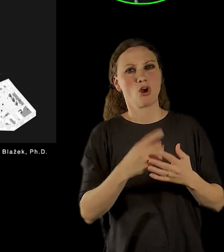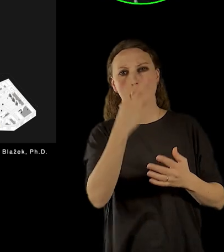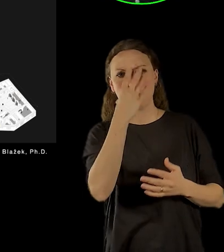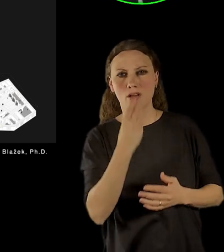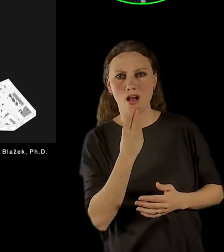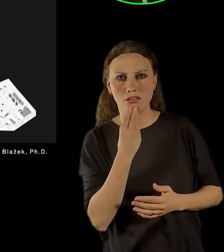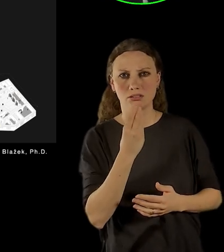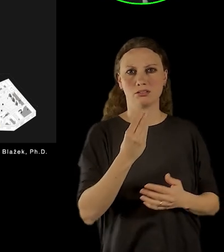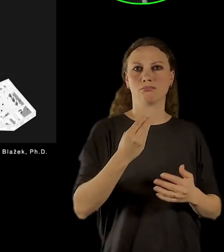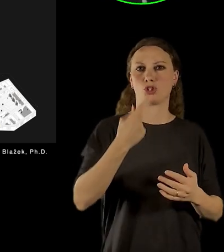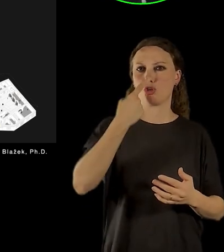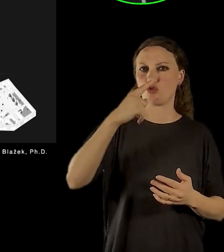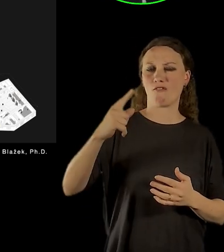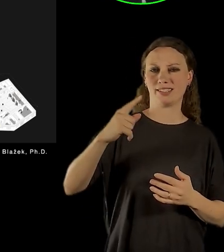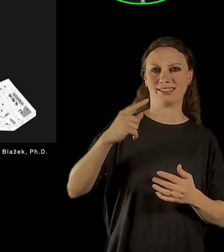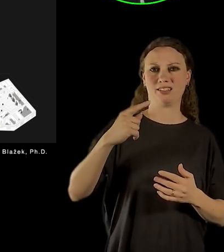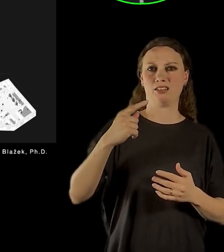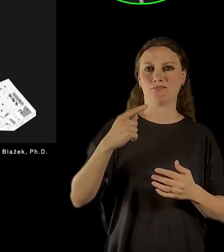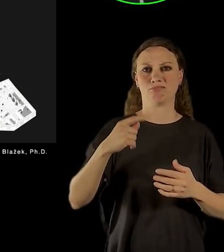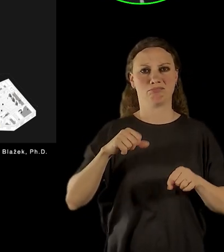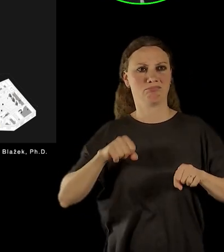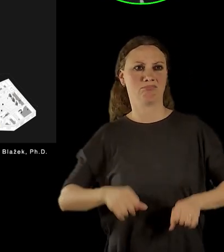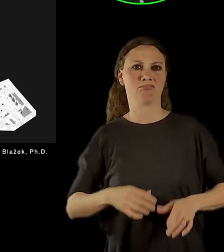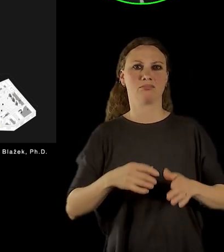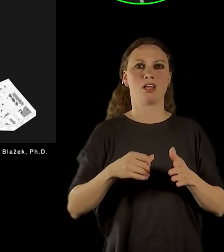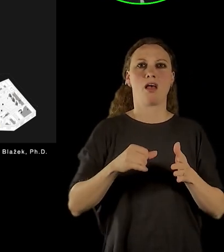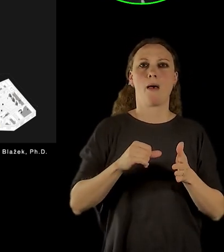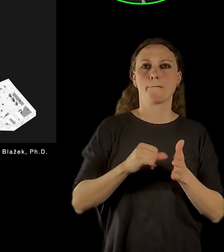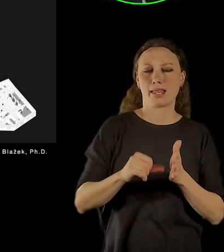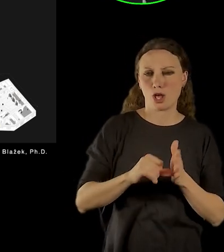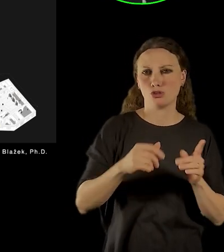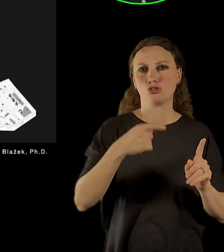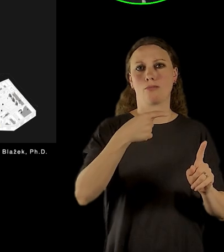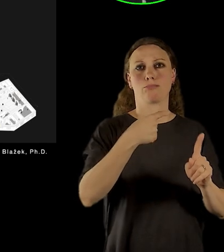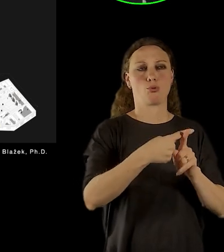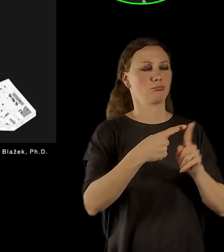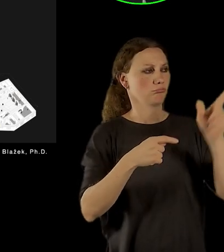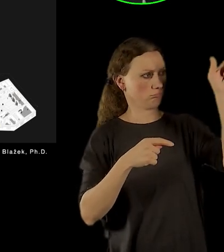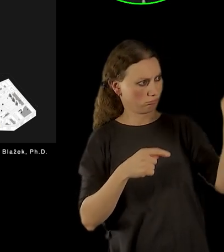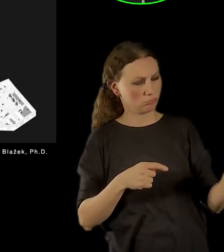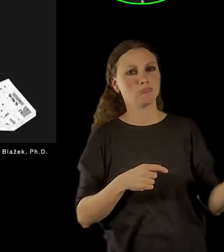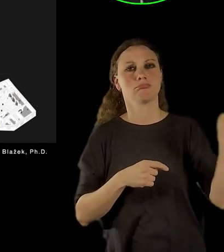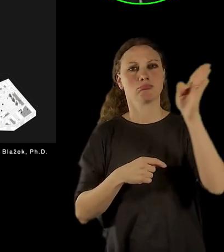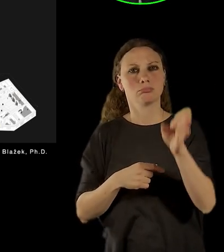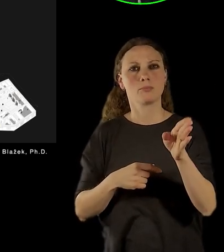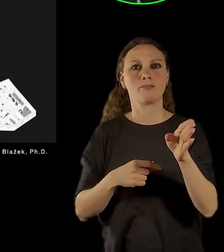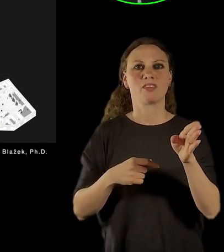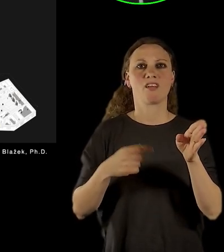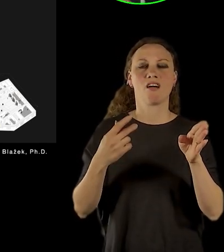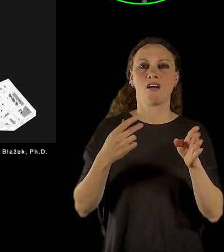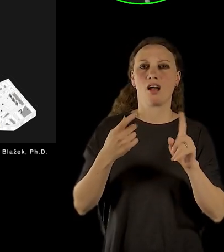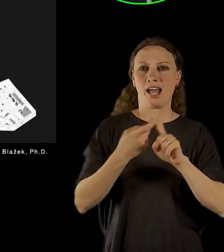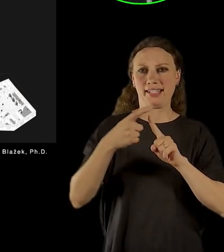a to byl portrét Beneše a na druhé straně portrét Stalina